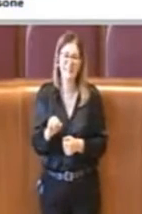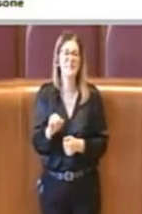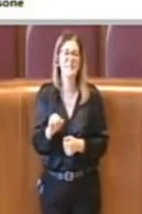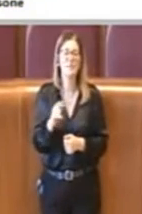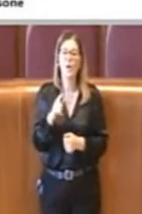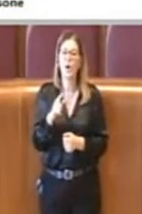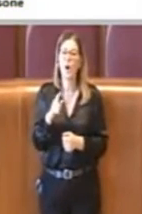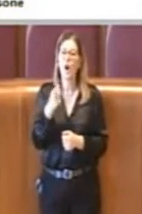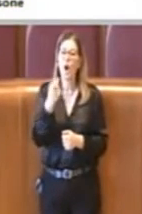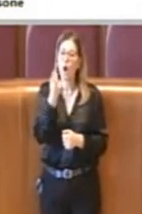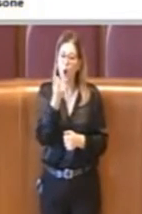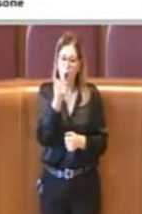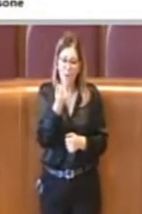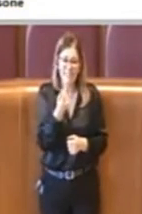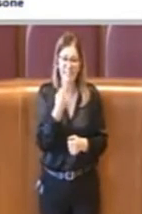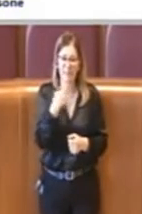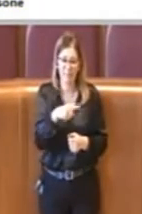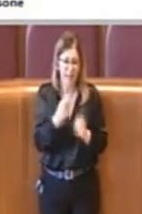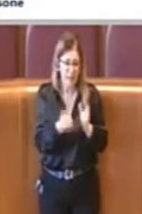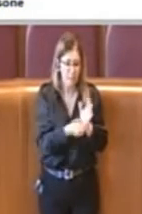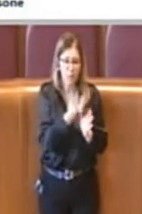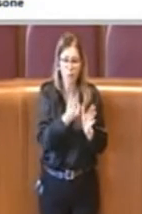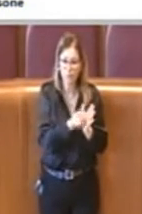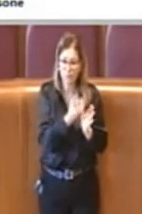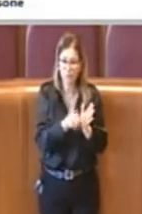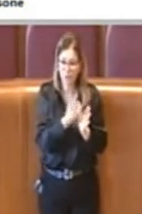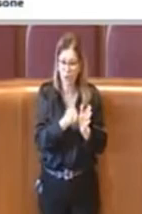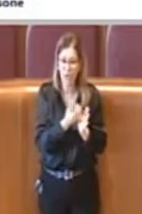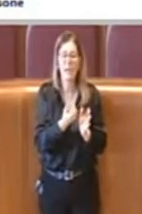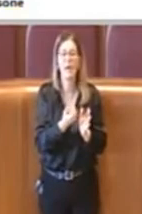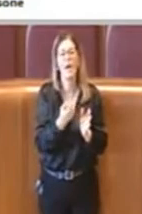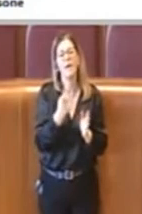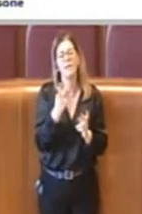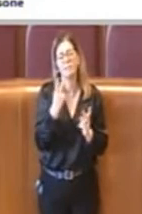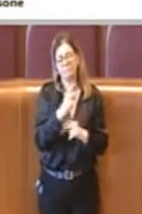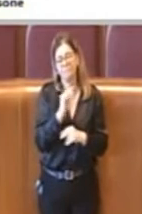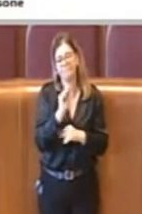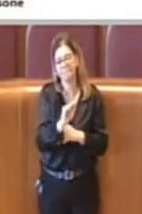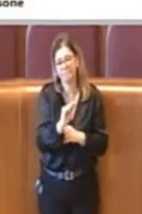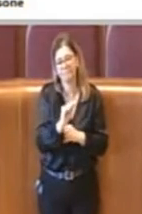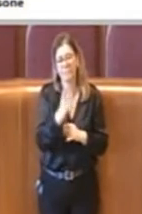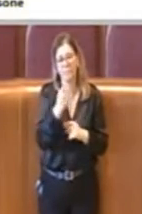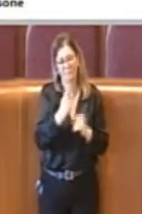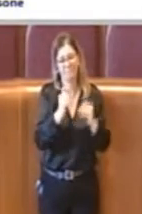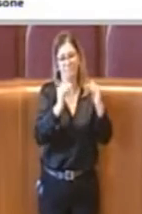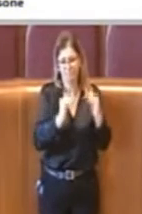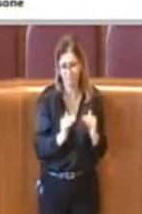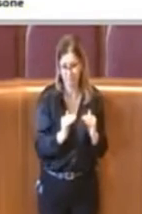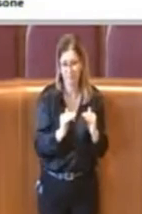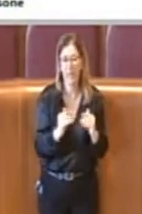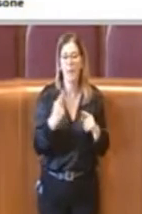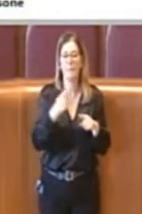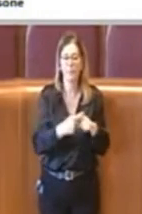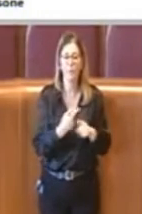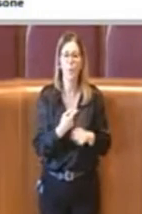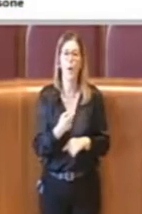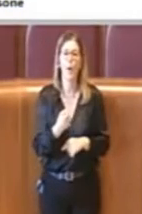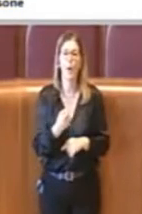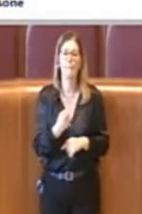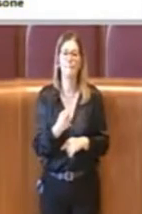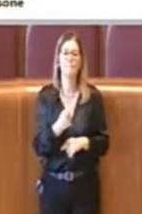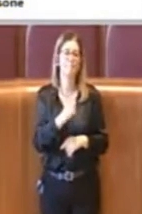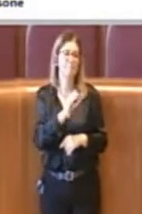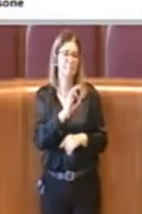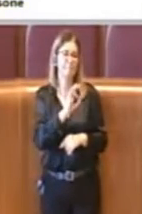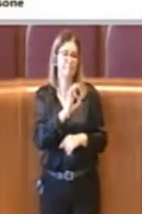costi di produzione a favore della diffusione a prezzi polvolari e la retribuzione dei premi non